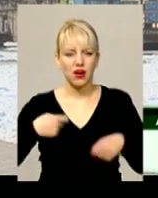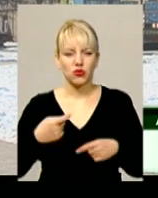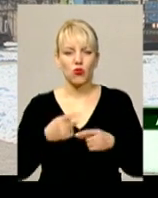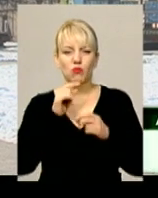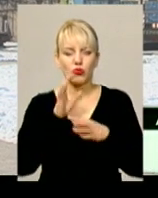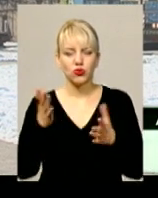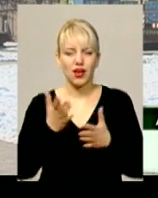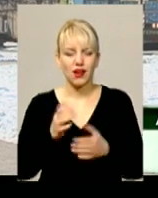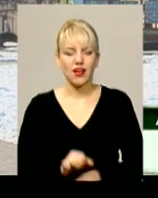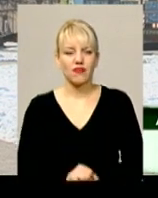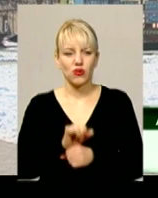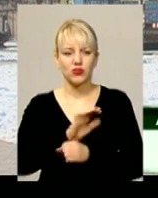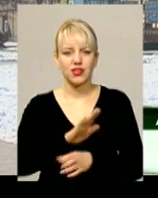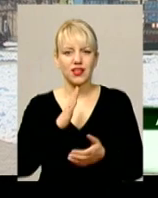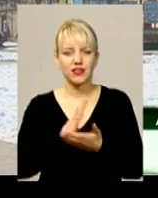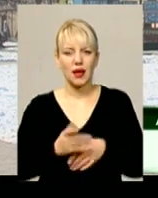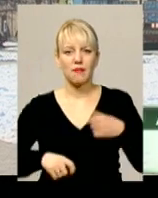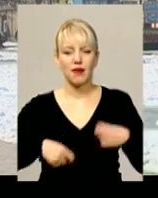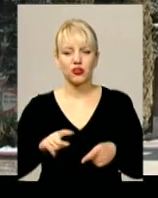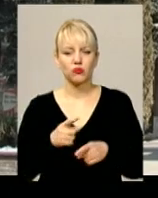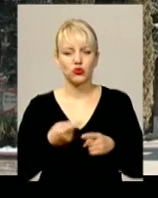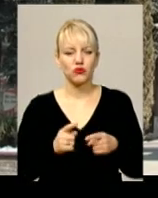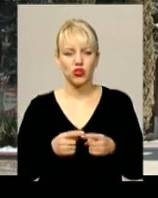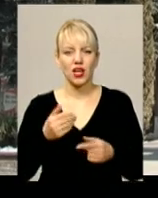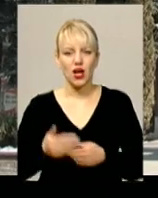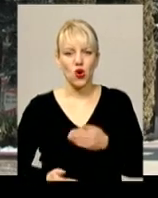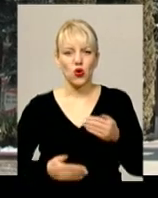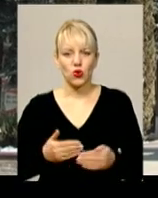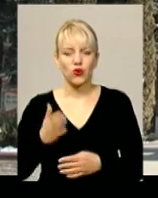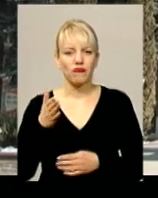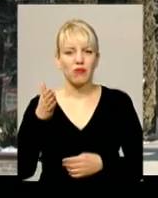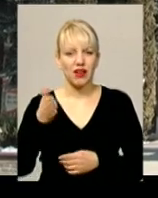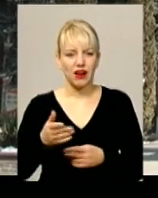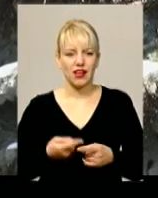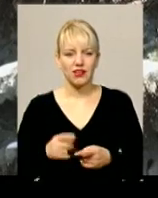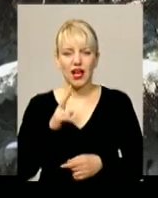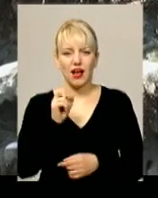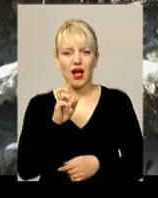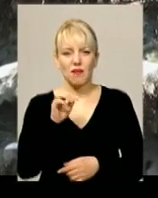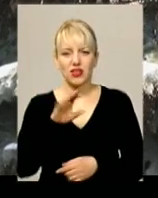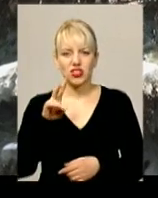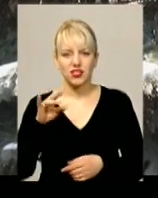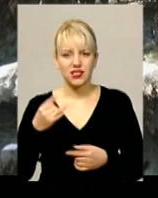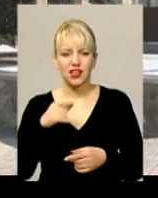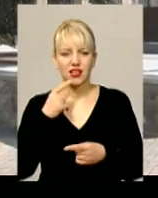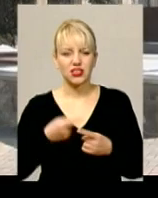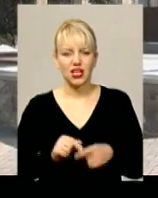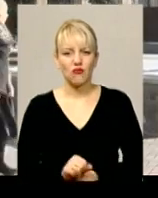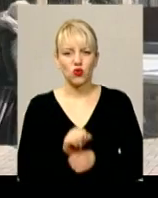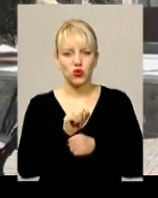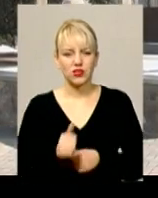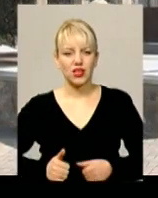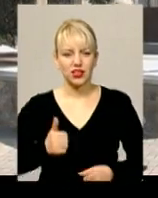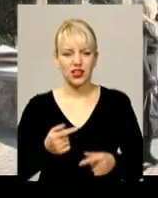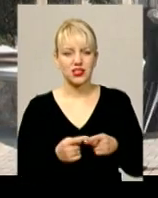марною, тому що вона рухає суспільство вперед. Доктор історичних наук Микола Кабачинський каже, революція гідності – це урок,